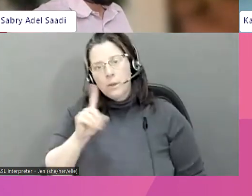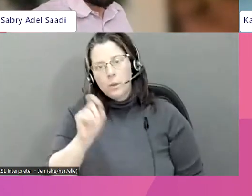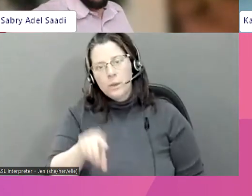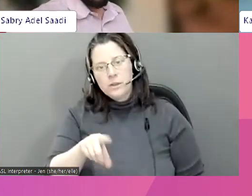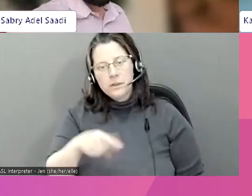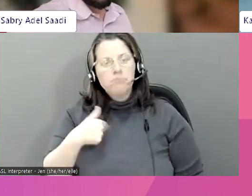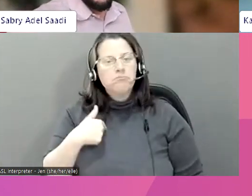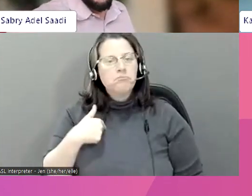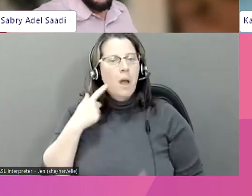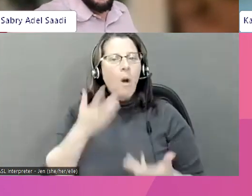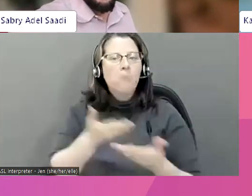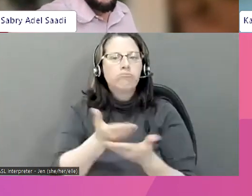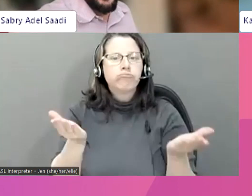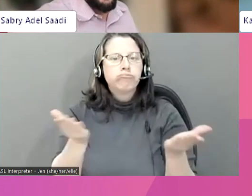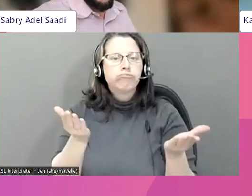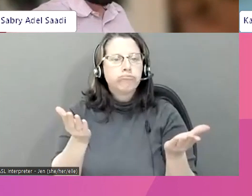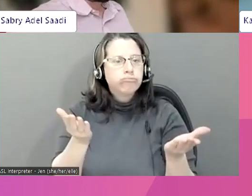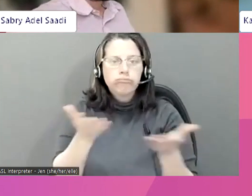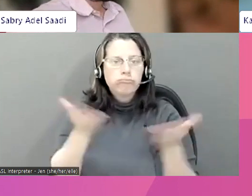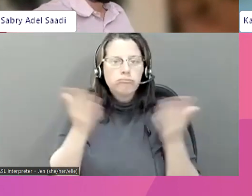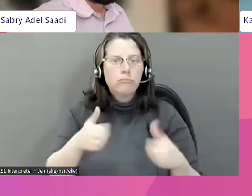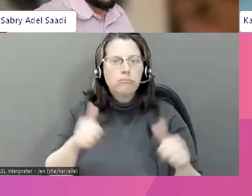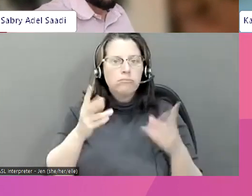J'ai une question pour tout le monde.